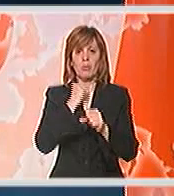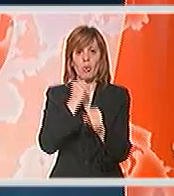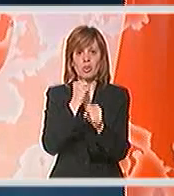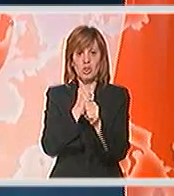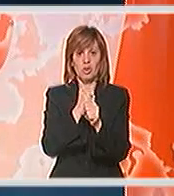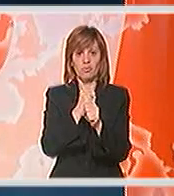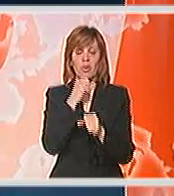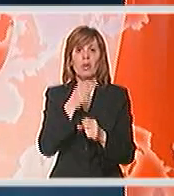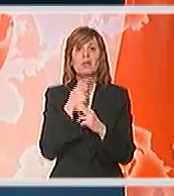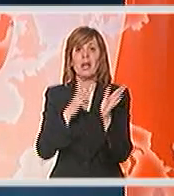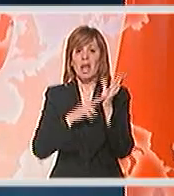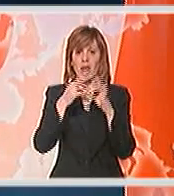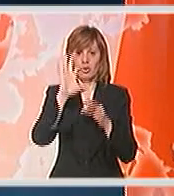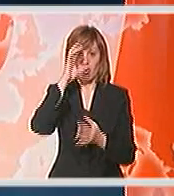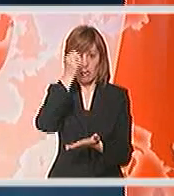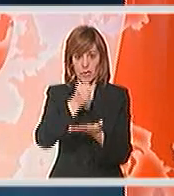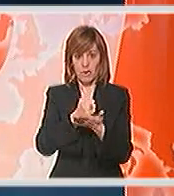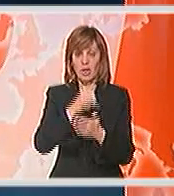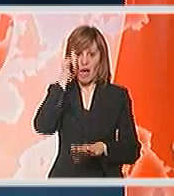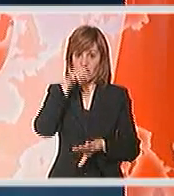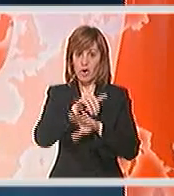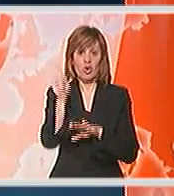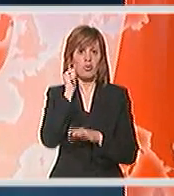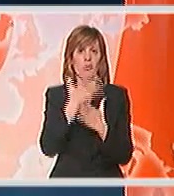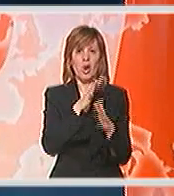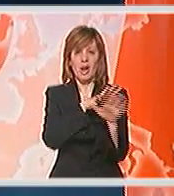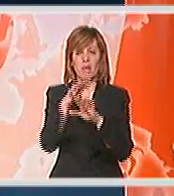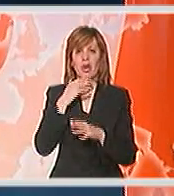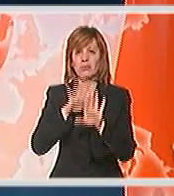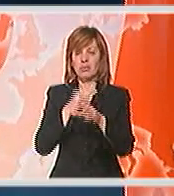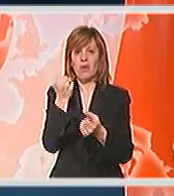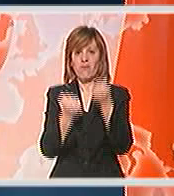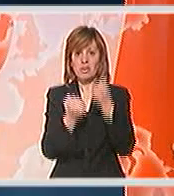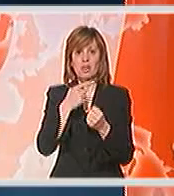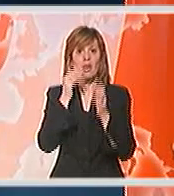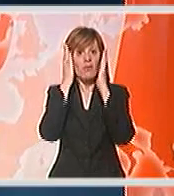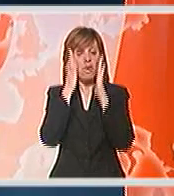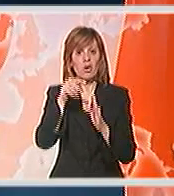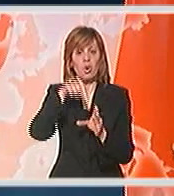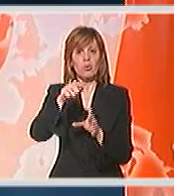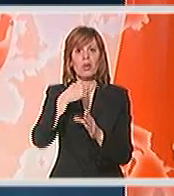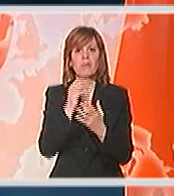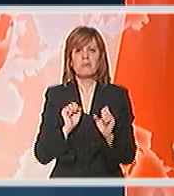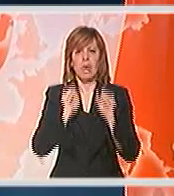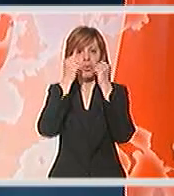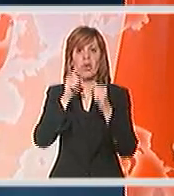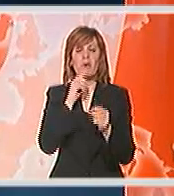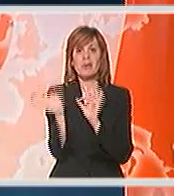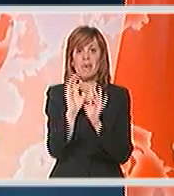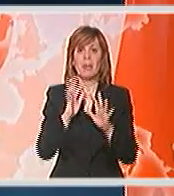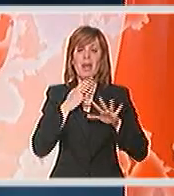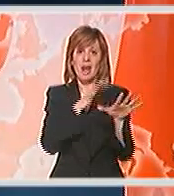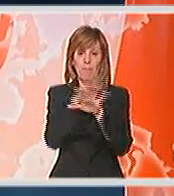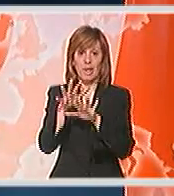poslova. NATO je potvrdio da su avioni alijanse juče napali kolonu vozila, jer su verovali da su u njoj pobudjenici koji se spremaju za